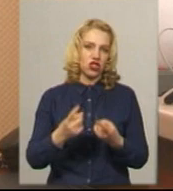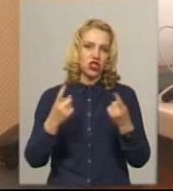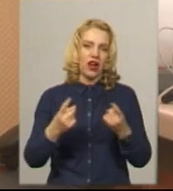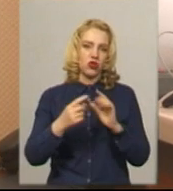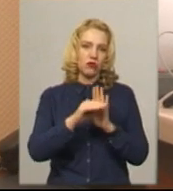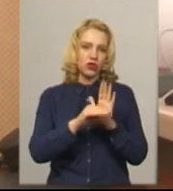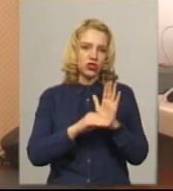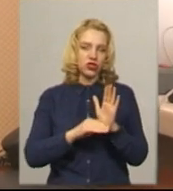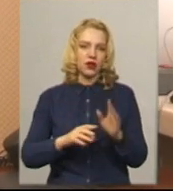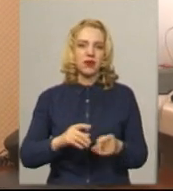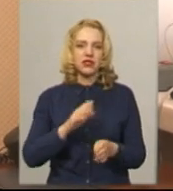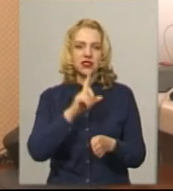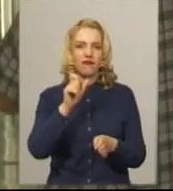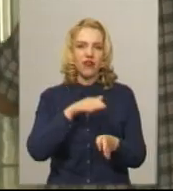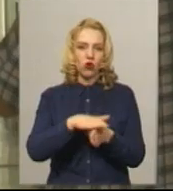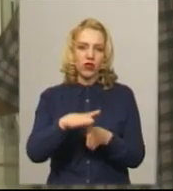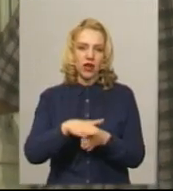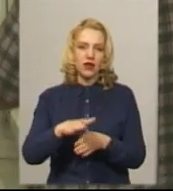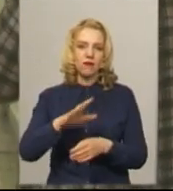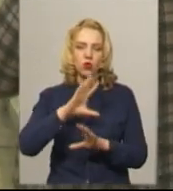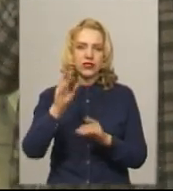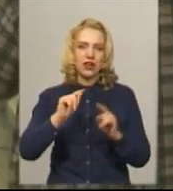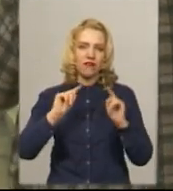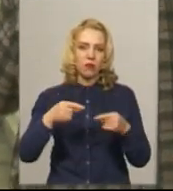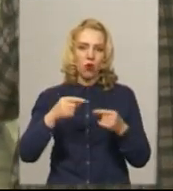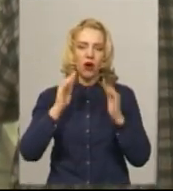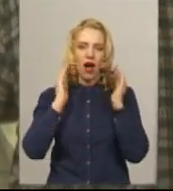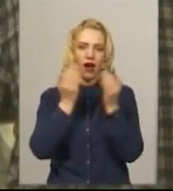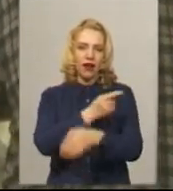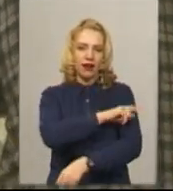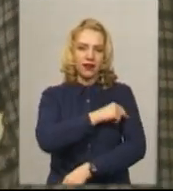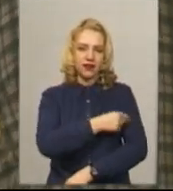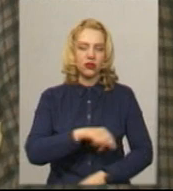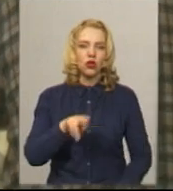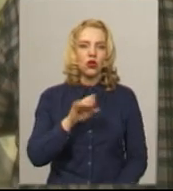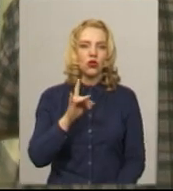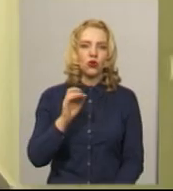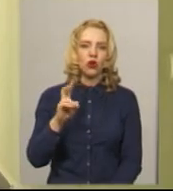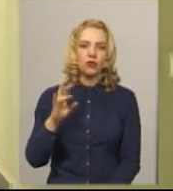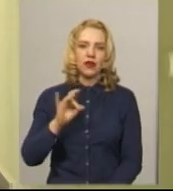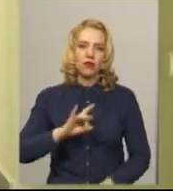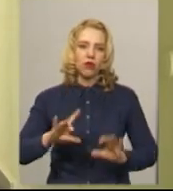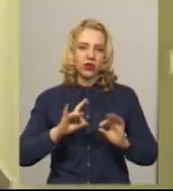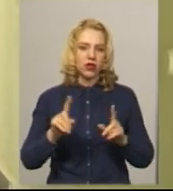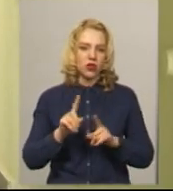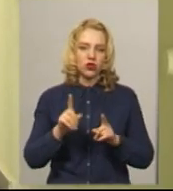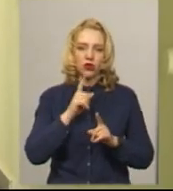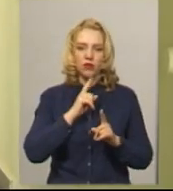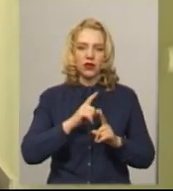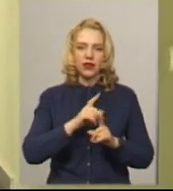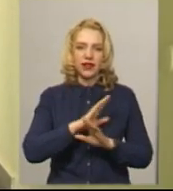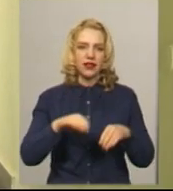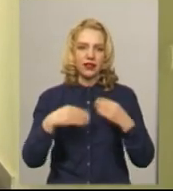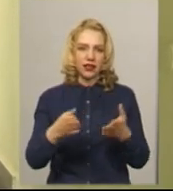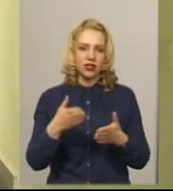з виконанням всіх вимог карантину. А ще Ігор Дробнер пояснює, що під час карантину у центрі не надається допомога